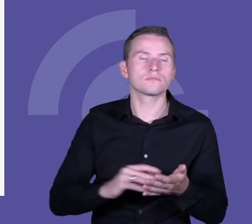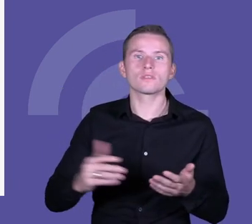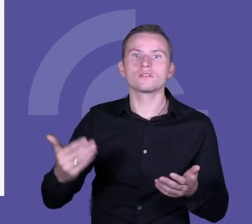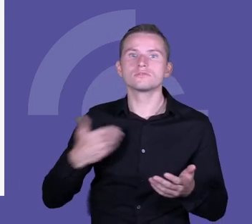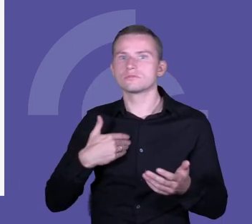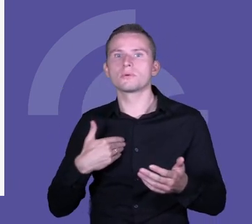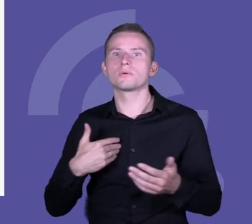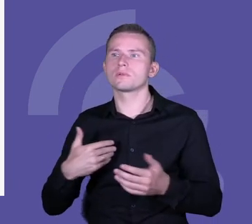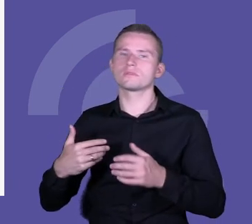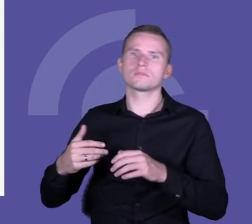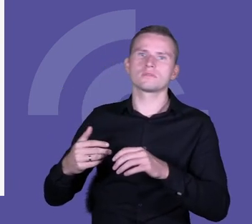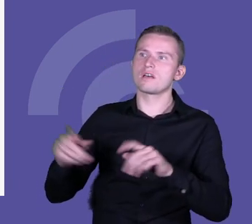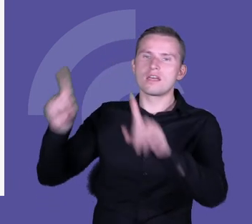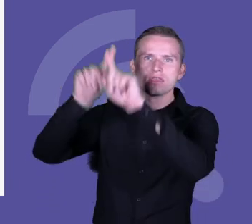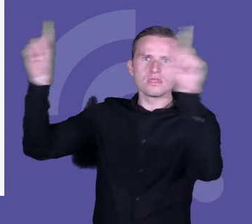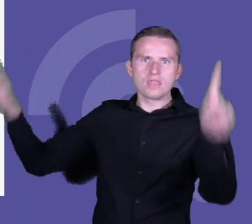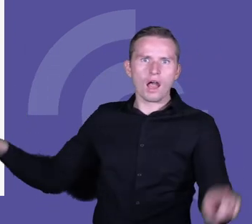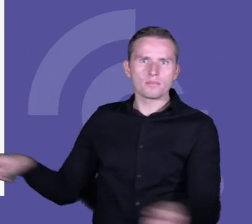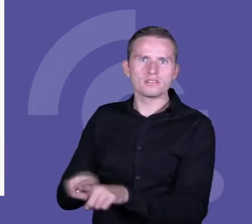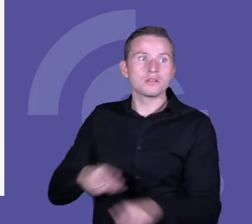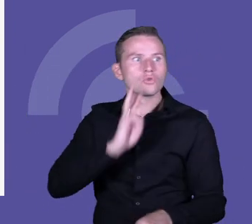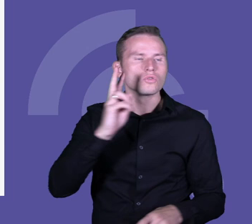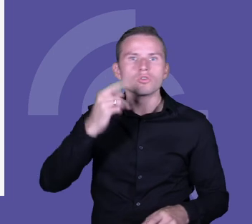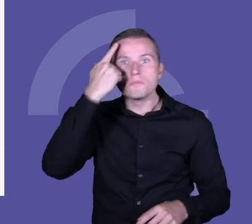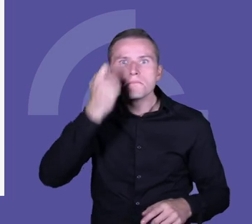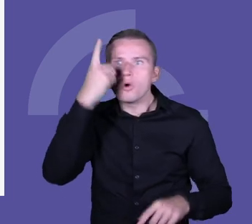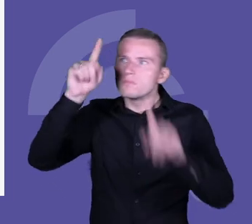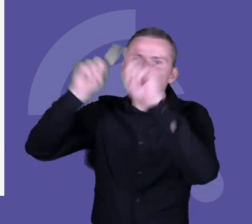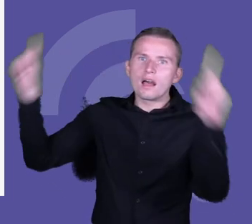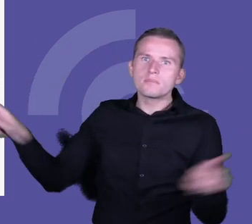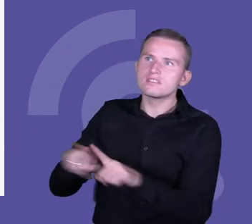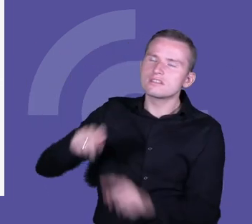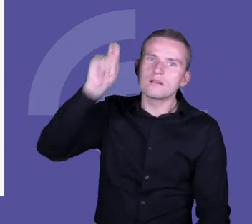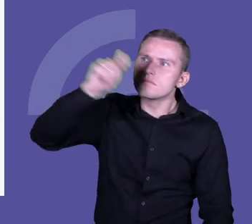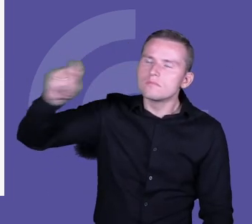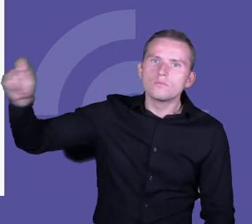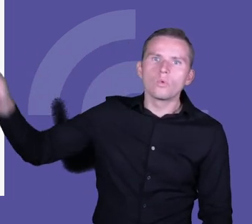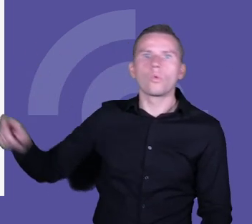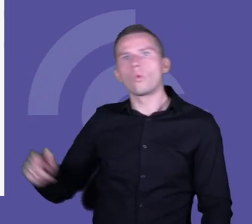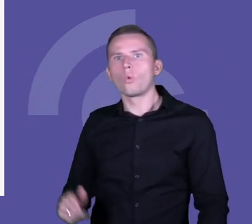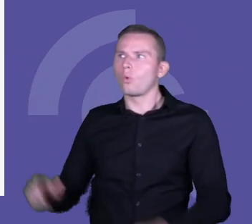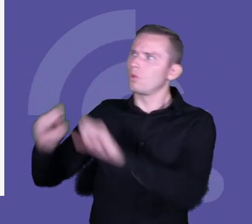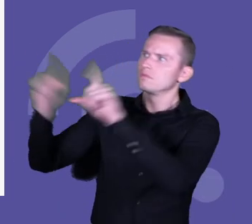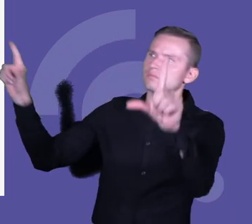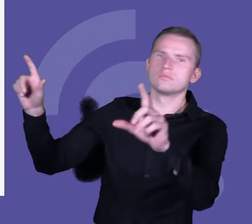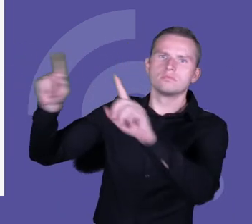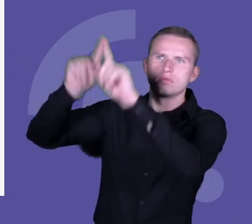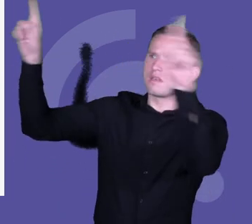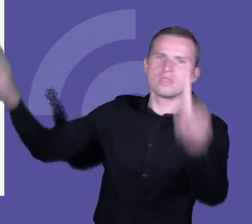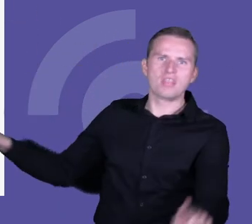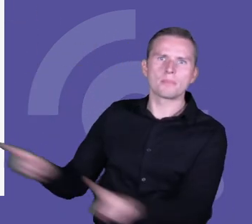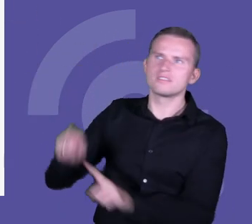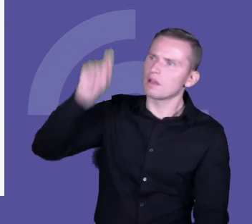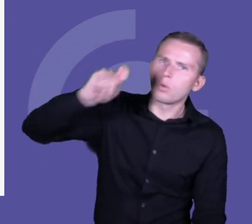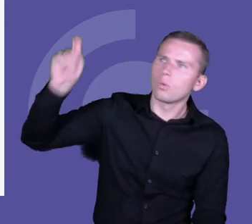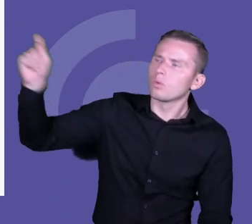że mówili, że geniuszem był ten, kto stworzył tablicę, bo to dzięki tablicy nastąpiła rewolucja w edukacji, to nie pierwszy raz my tak myślimy o czymś,